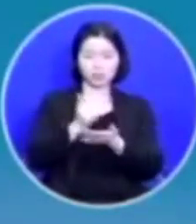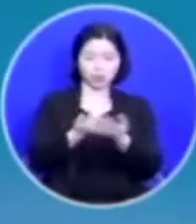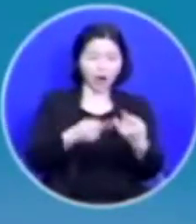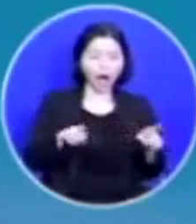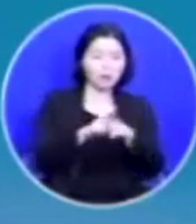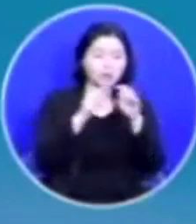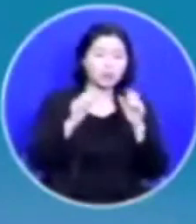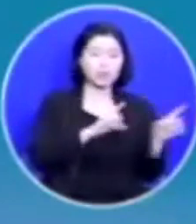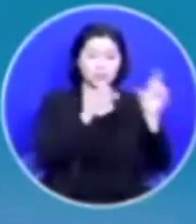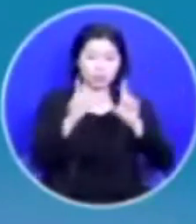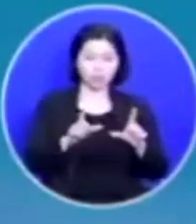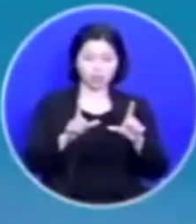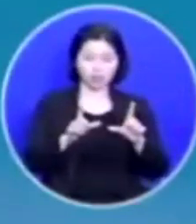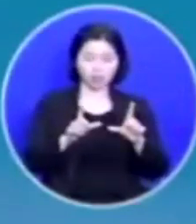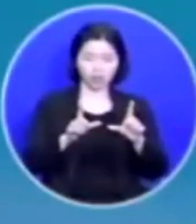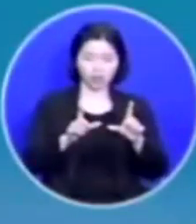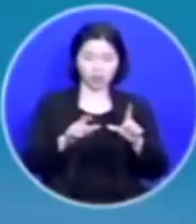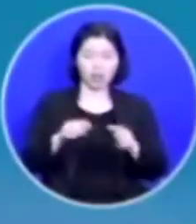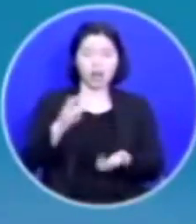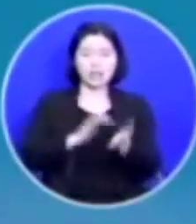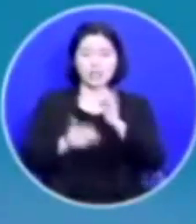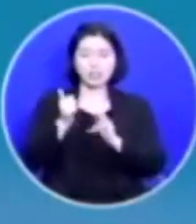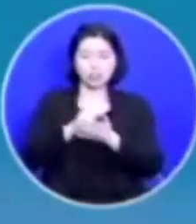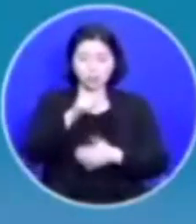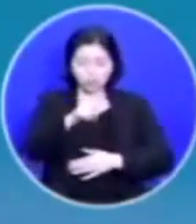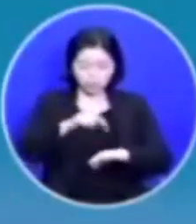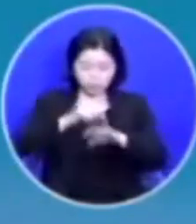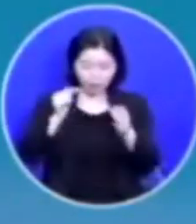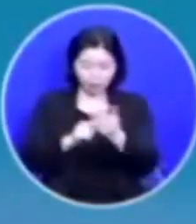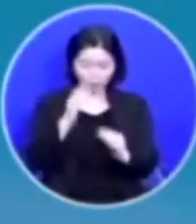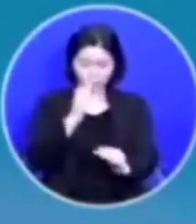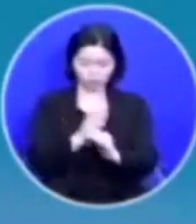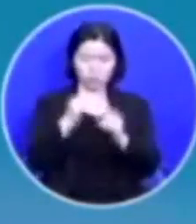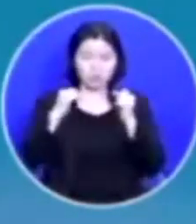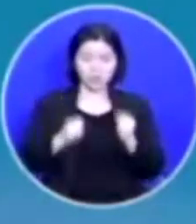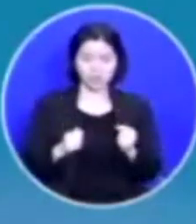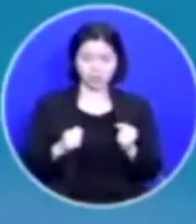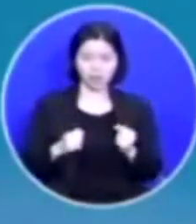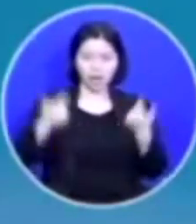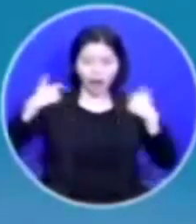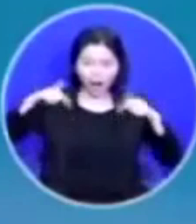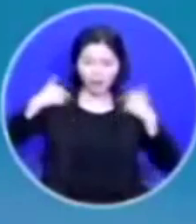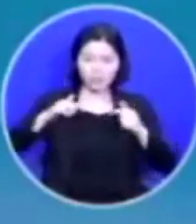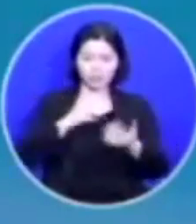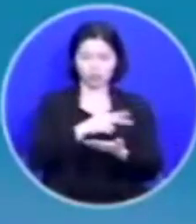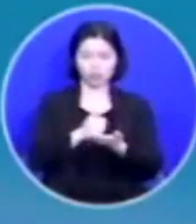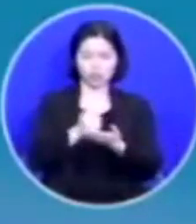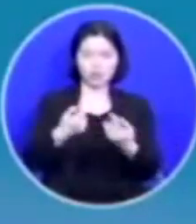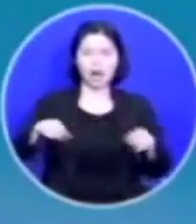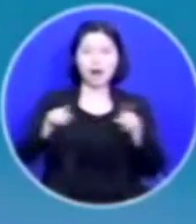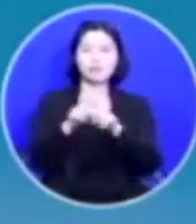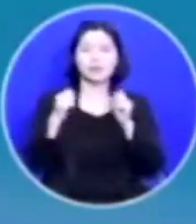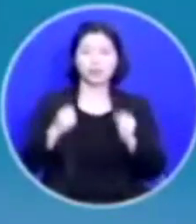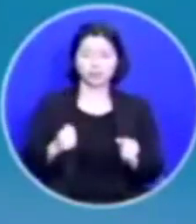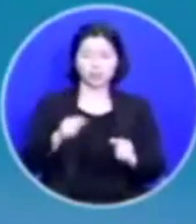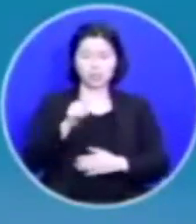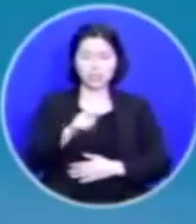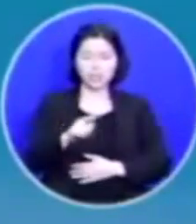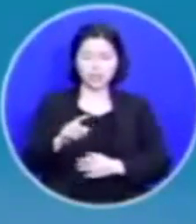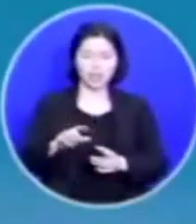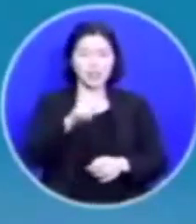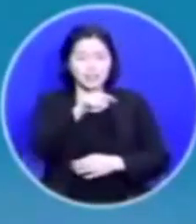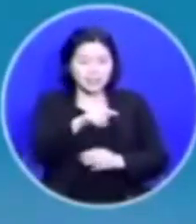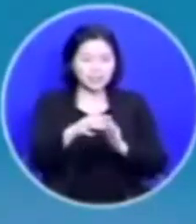예수님과 함께 살아요 예수님은 그 마음의 중심에 계세요 늘 주님이 함께 계세요 이것이 사람의